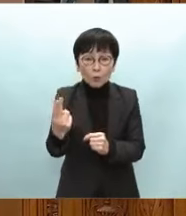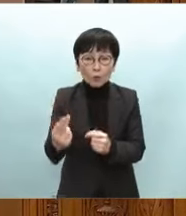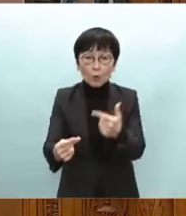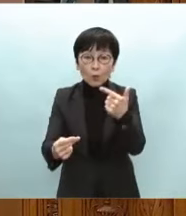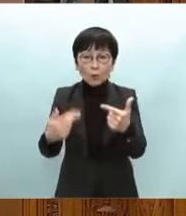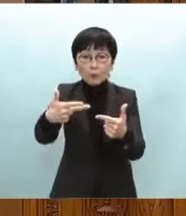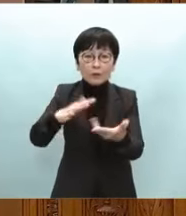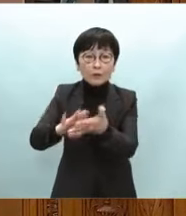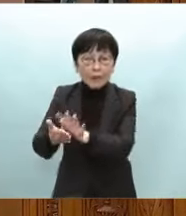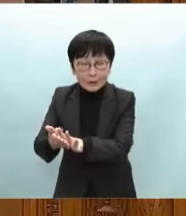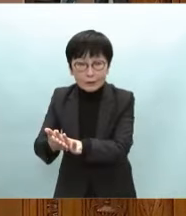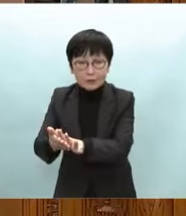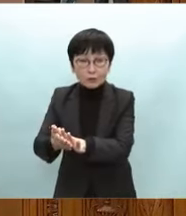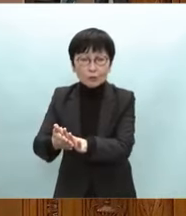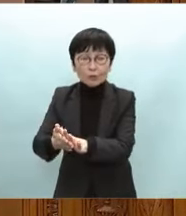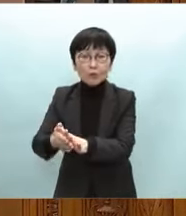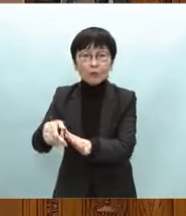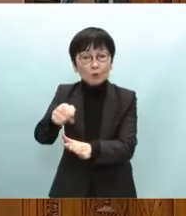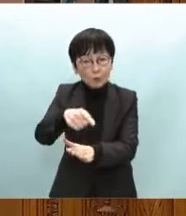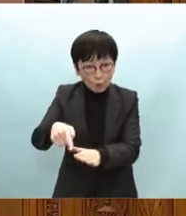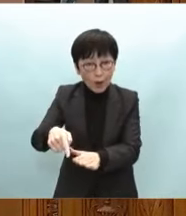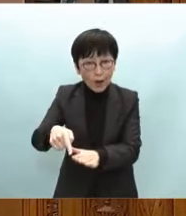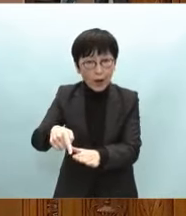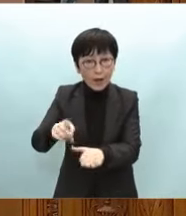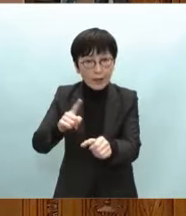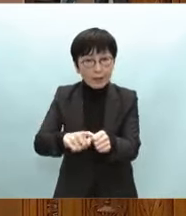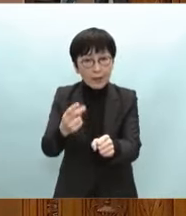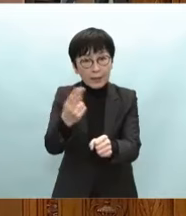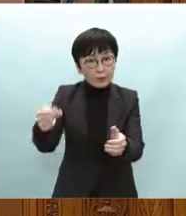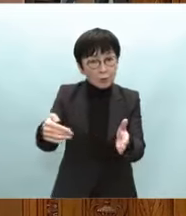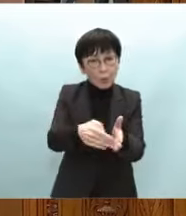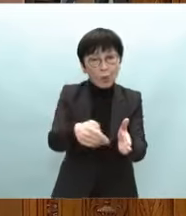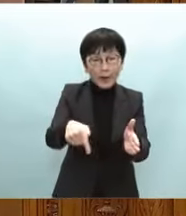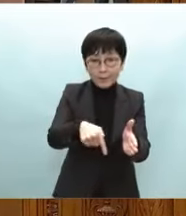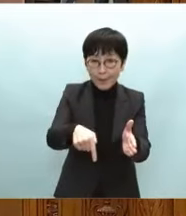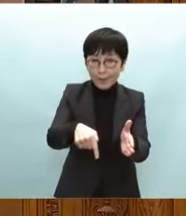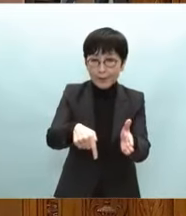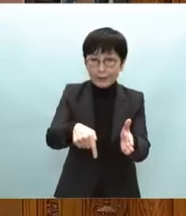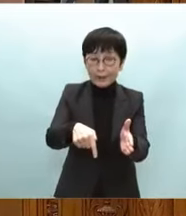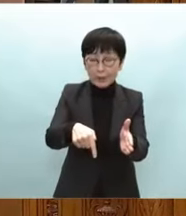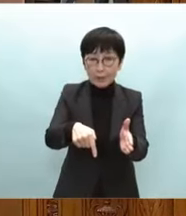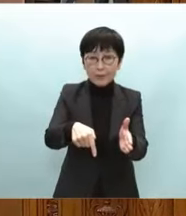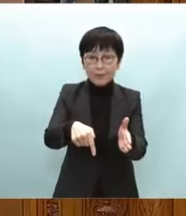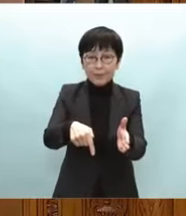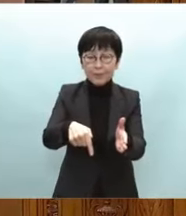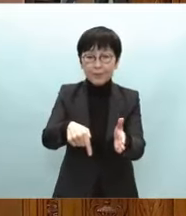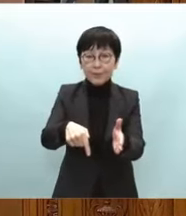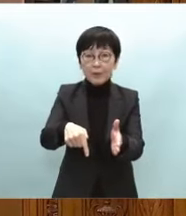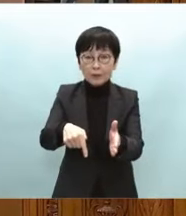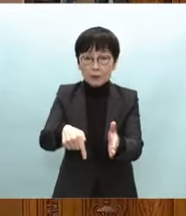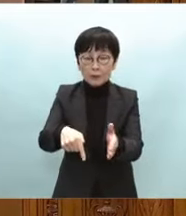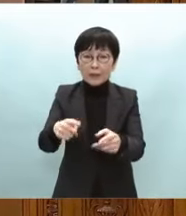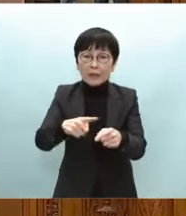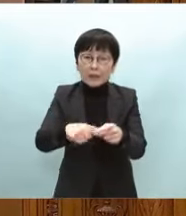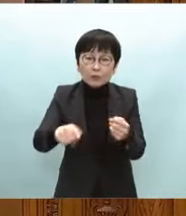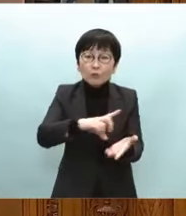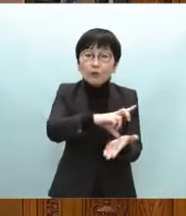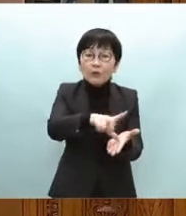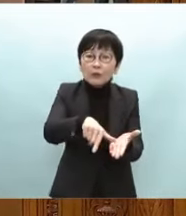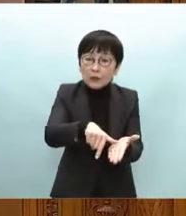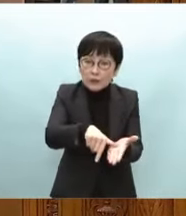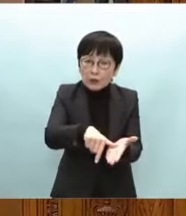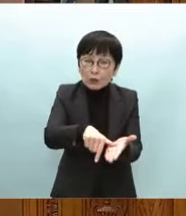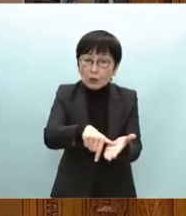関路復旧は年度内まで年度内までそして一部地域は